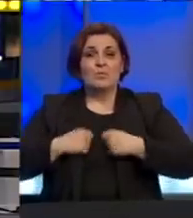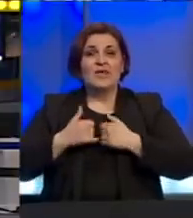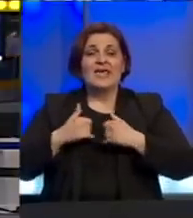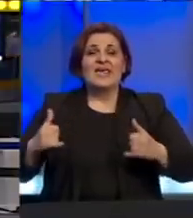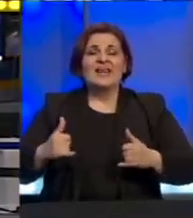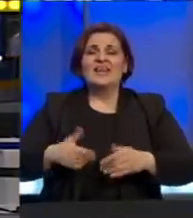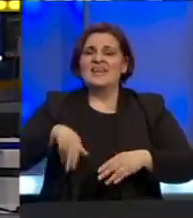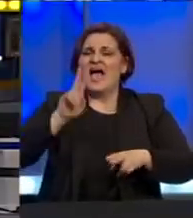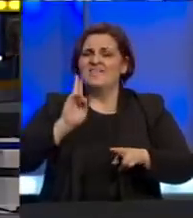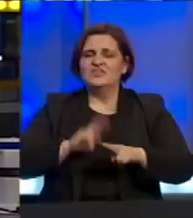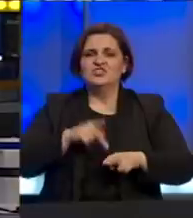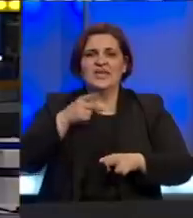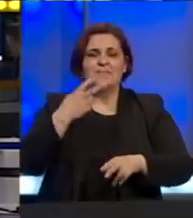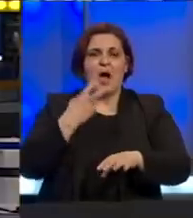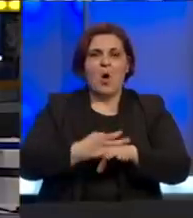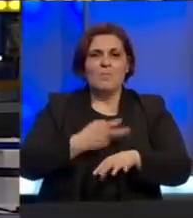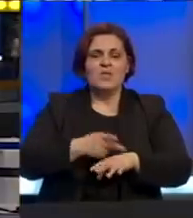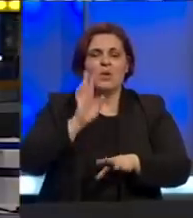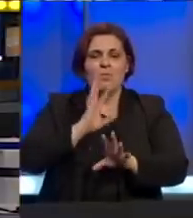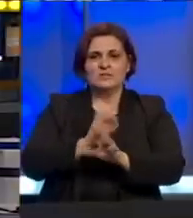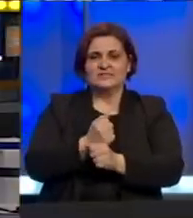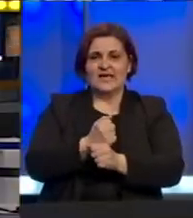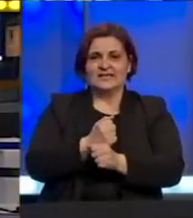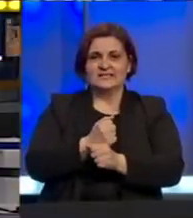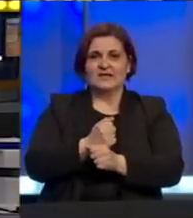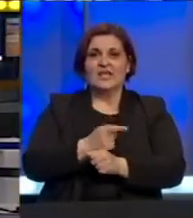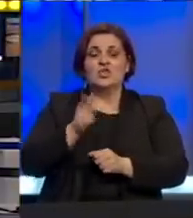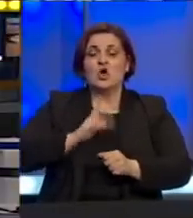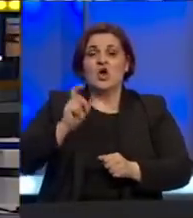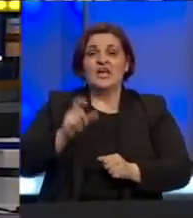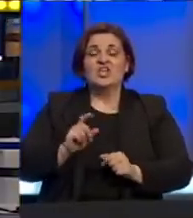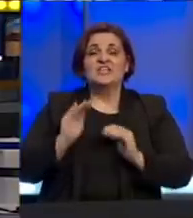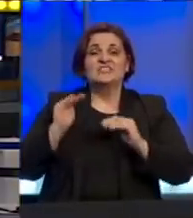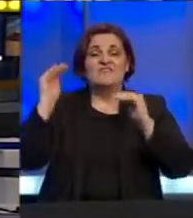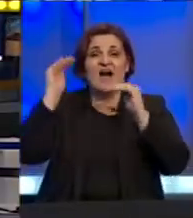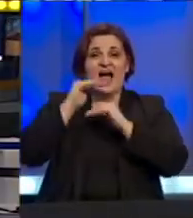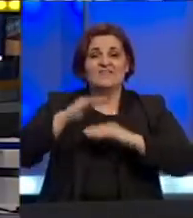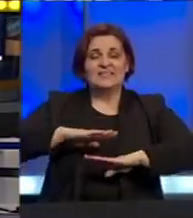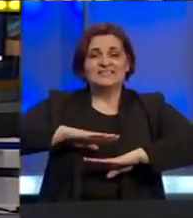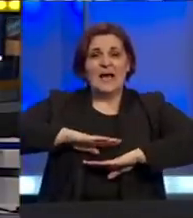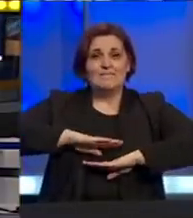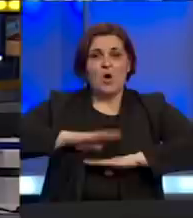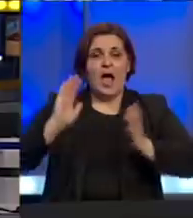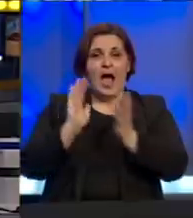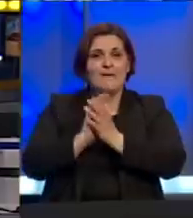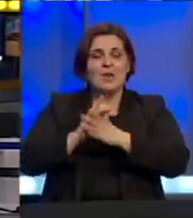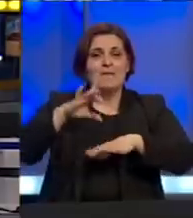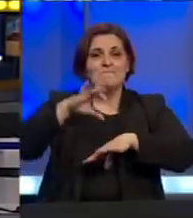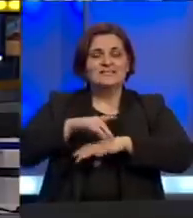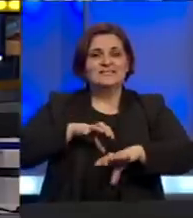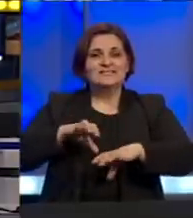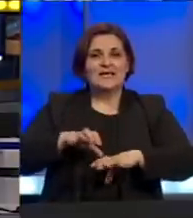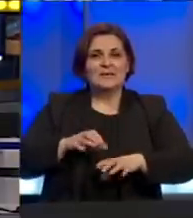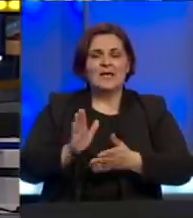najpogođenijem epidemijom u Bosni i Hercegovini. Dok građani svake večeri sa balkona aplaudiraju medicinarima,